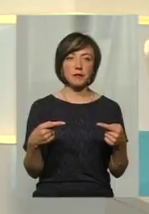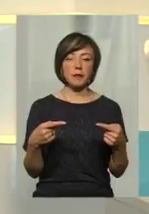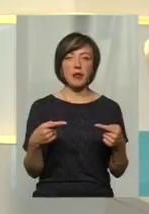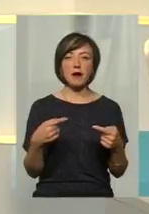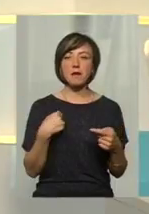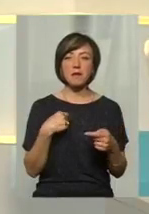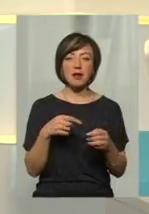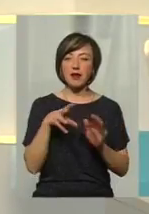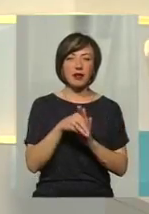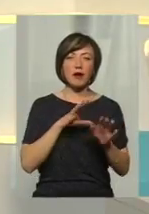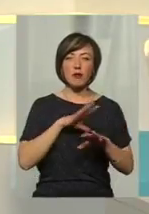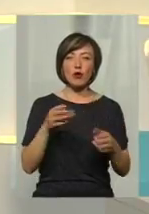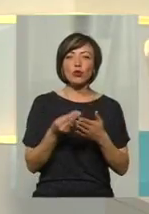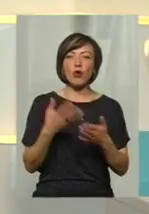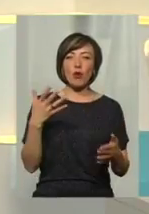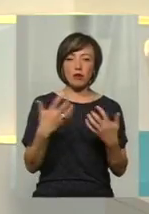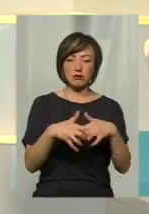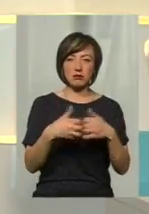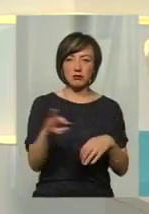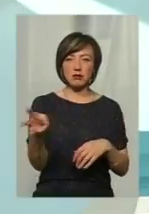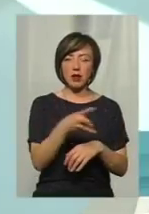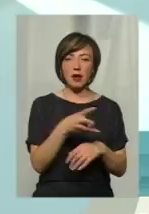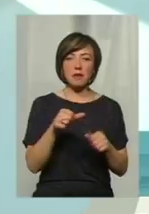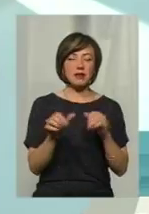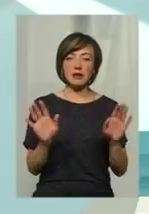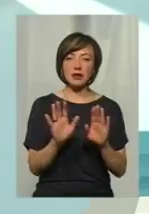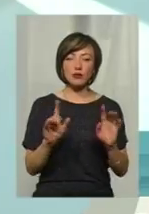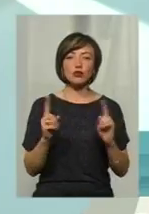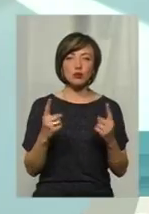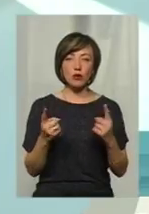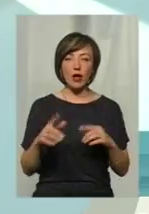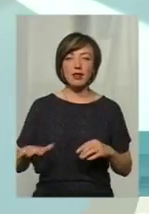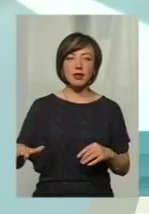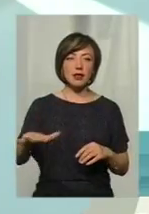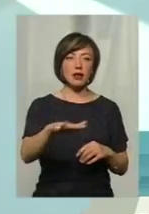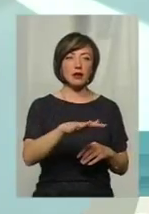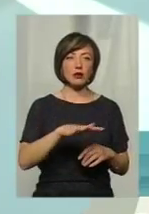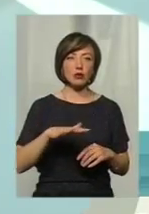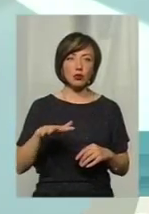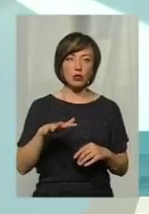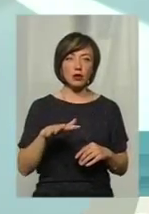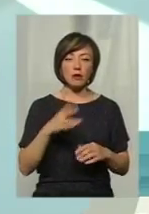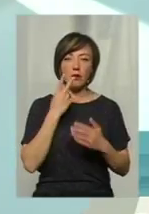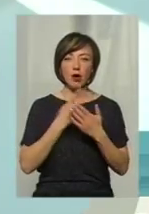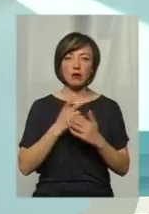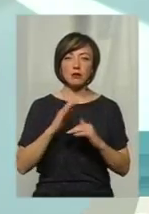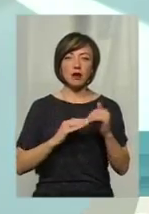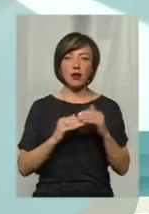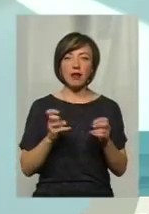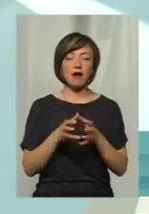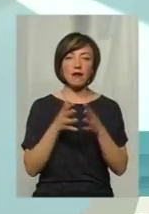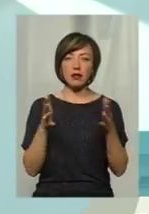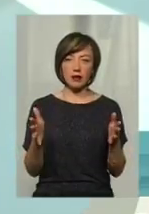оприскувачі, які вони значно дорожчі. Чому? Тому що території, як показує практика, не дуже